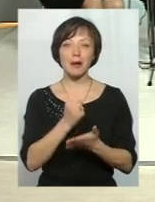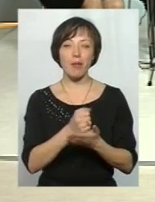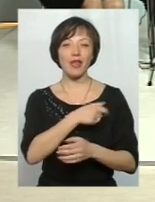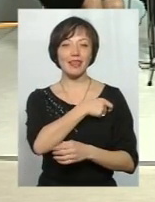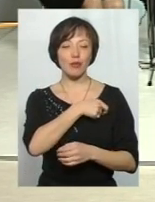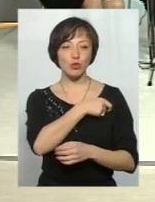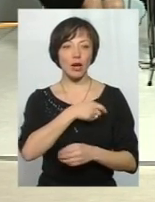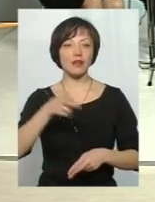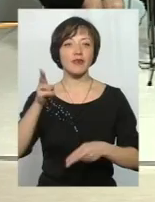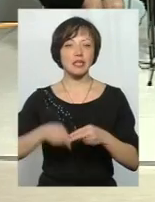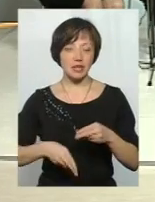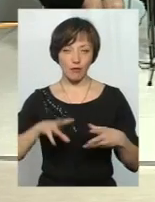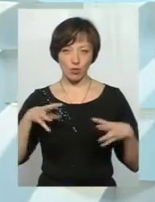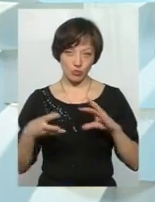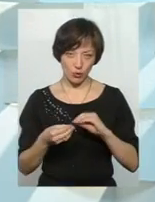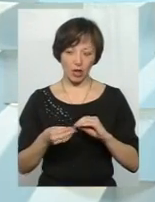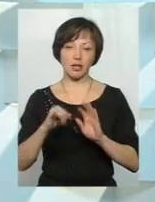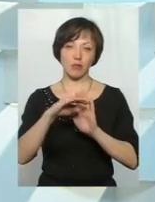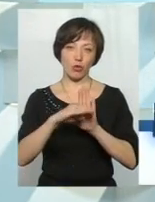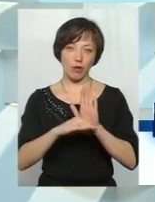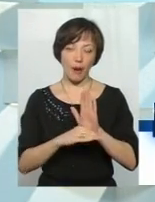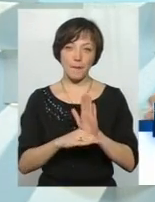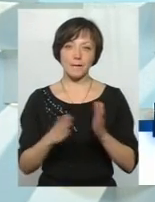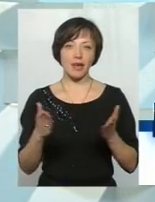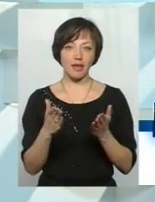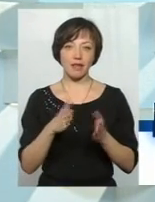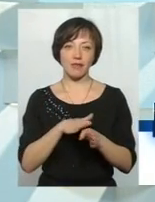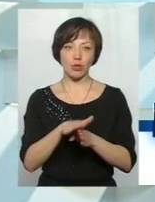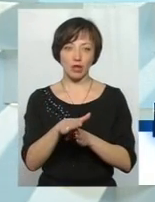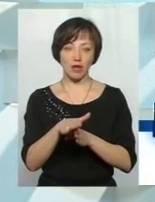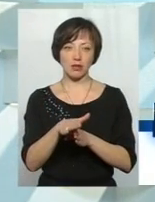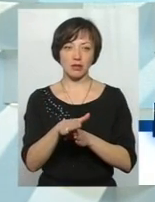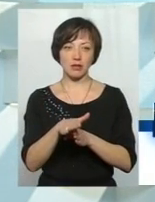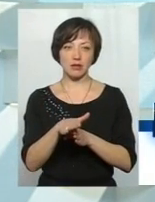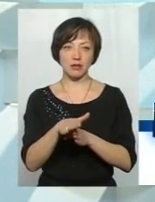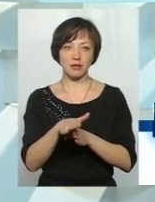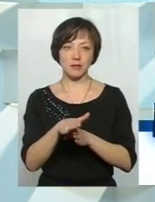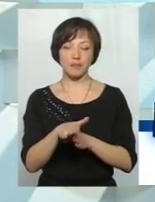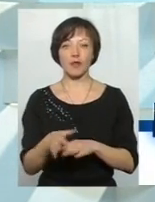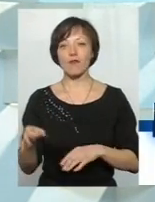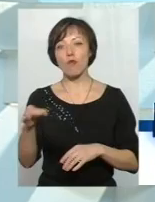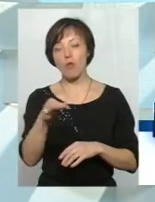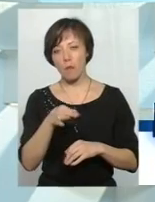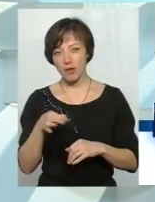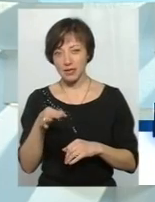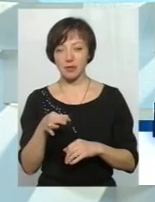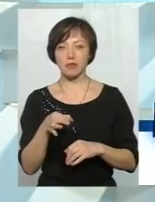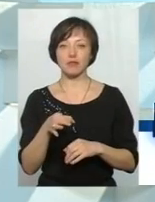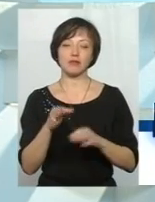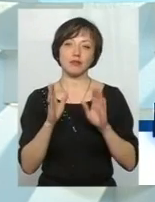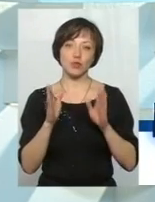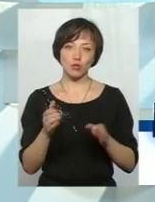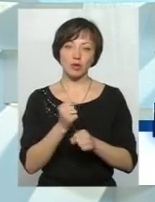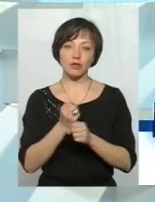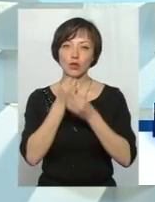депутати в кінцевому результаті, і програми, які на виконання того всього приймаються в області, працюватимуть